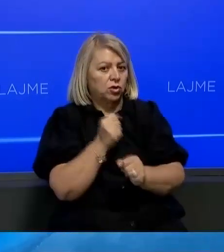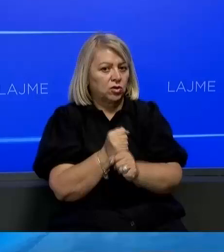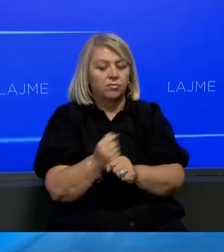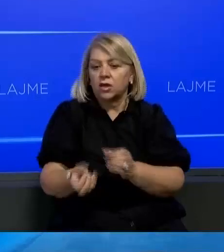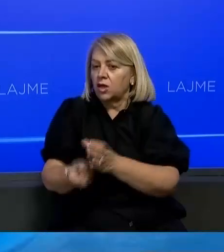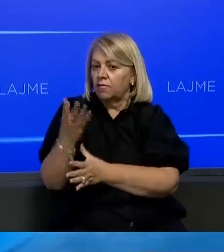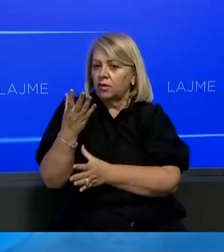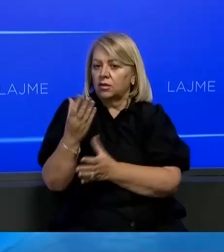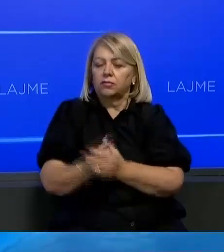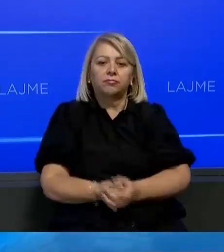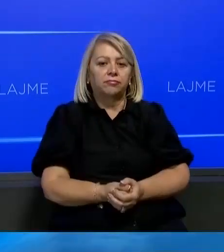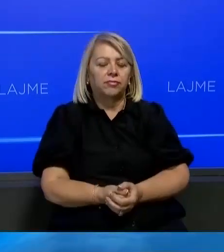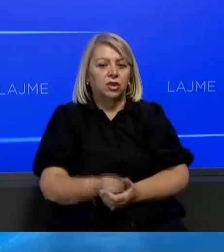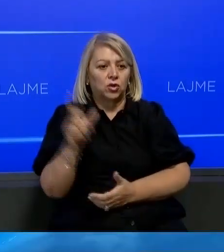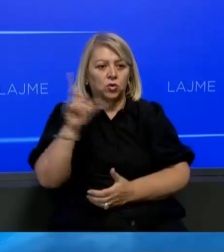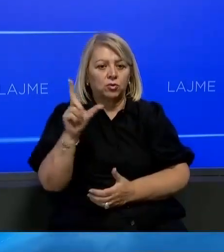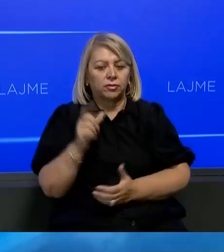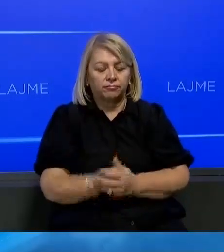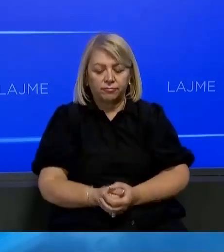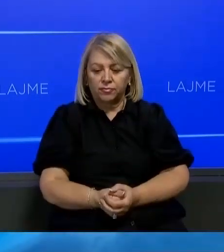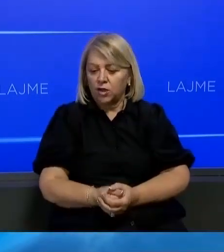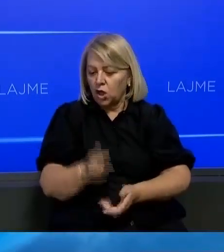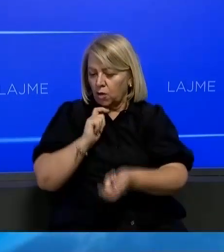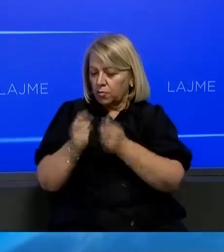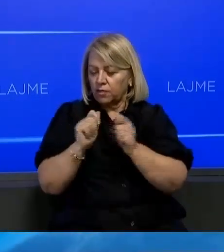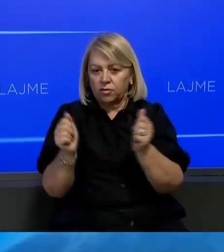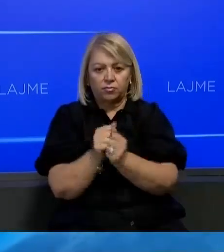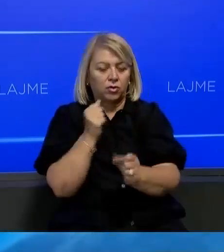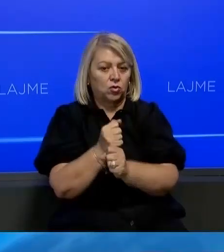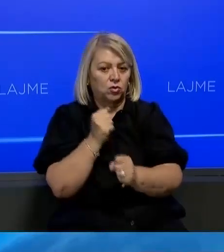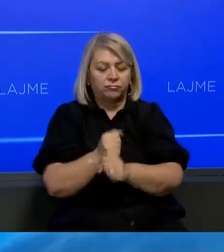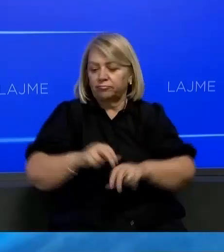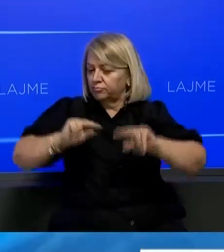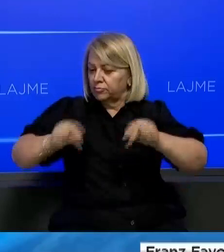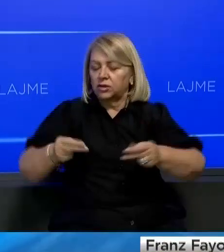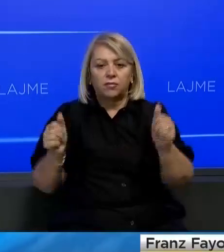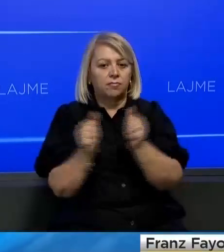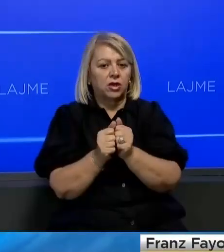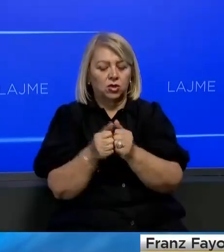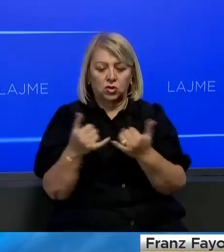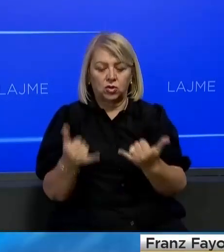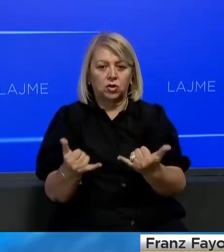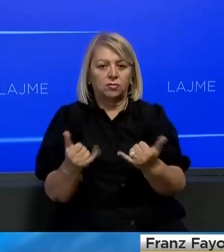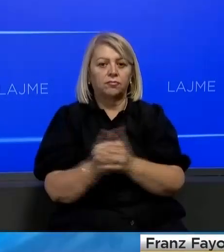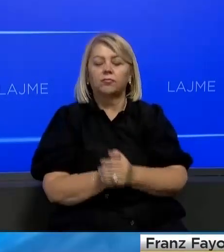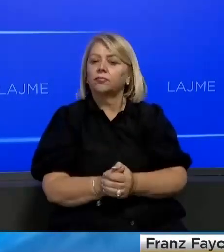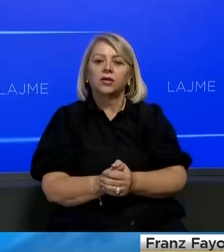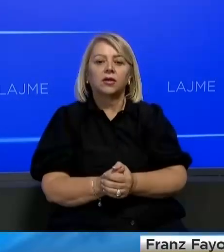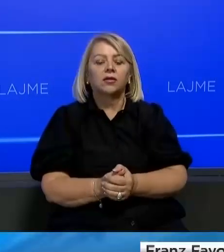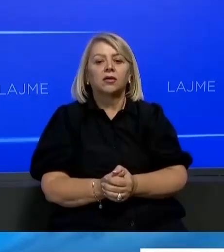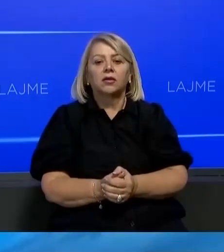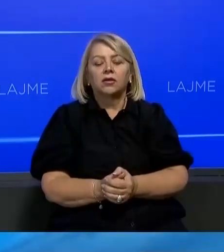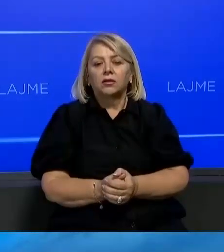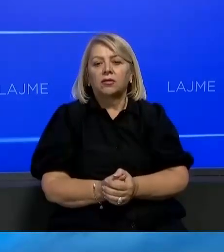me dukati në matë Luksemburgit. Kjo marveshje bashkëpunimit që së përnë në shkruam së bashko me të kërëministrën e parë